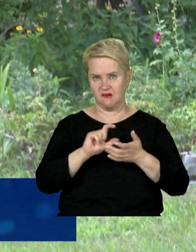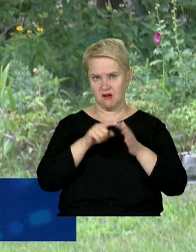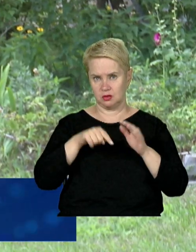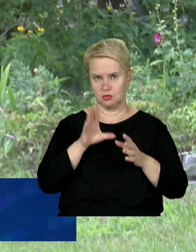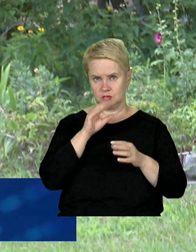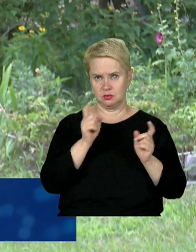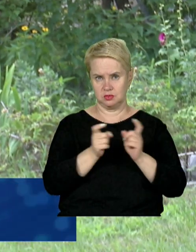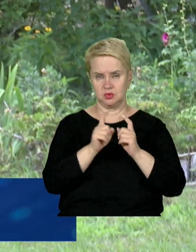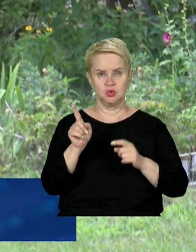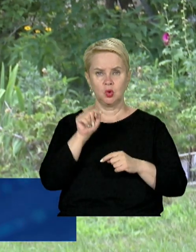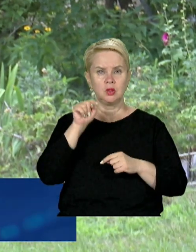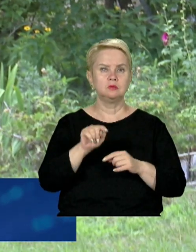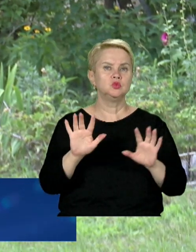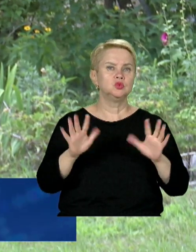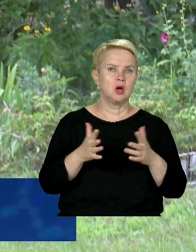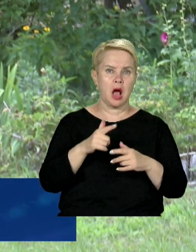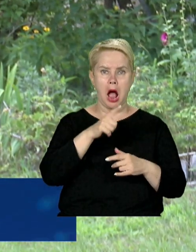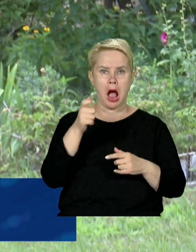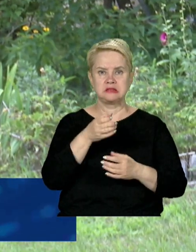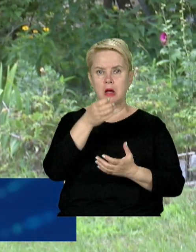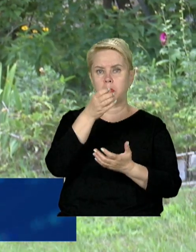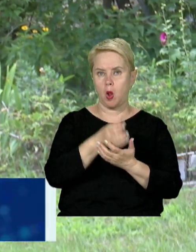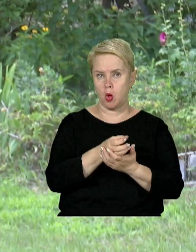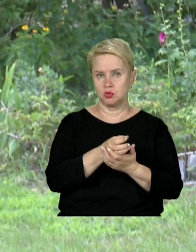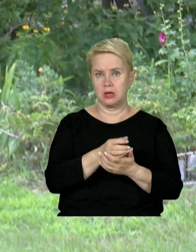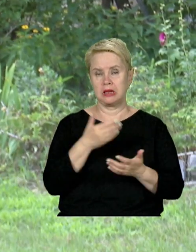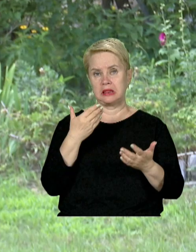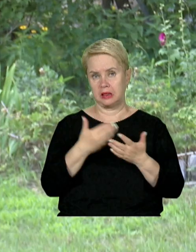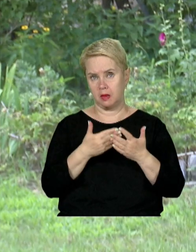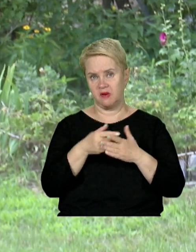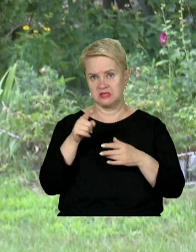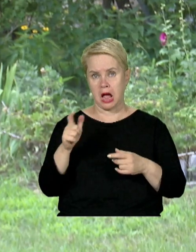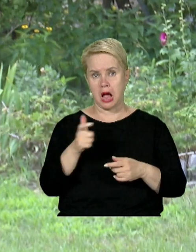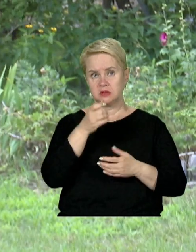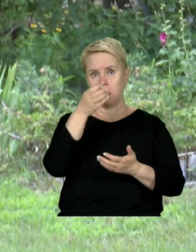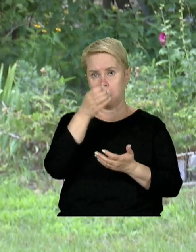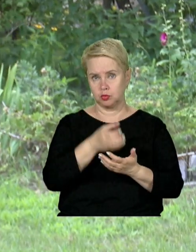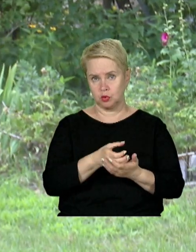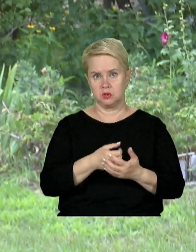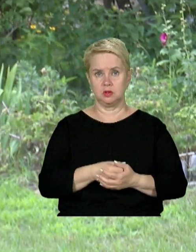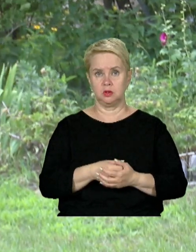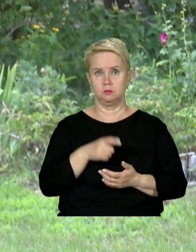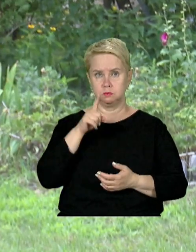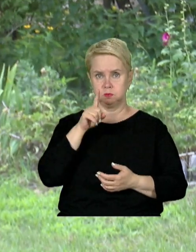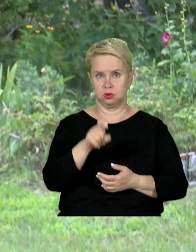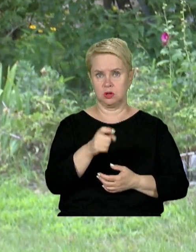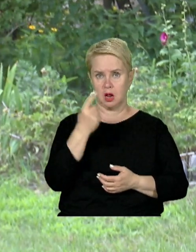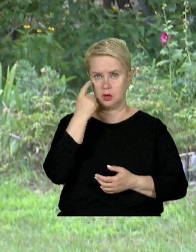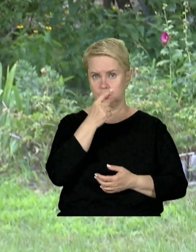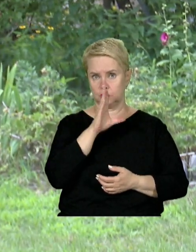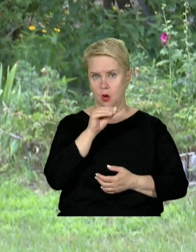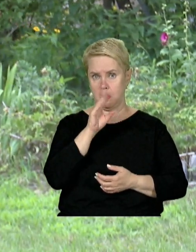квартирі. Щось там трапилось з газовим балончиком. І нібито вони цим газовим балончиком пшикнули очі